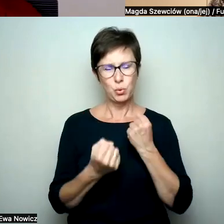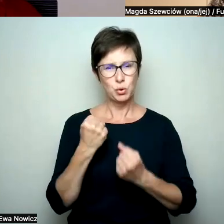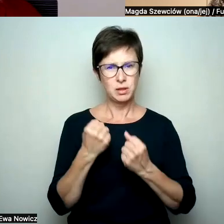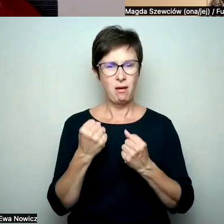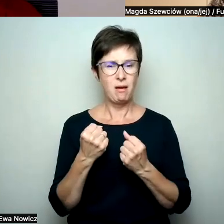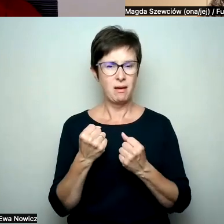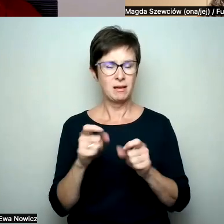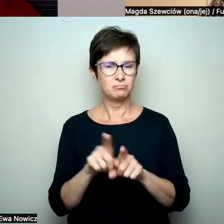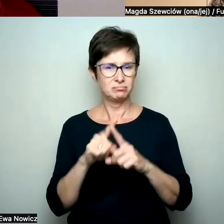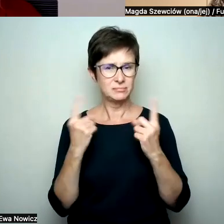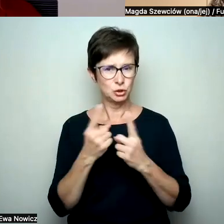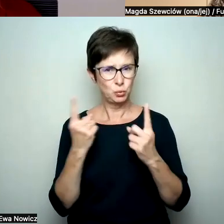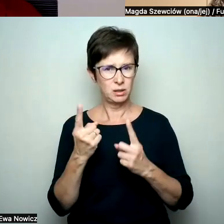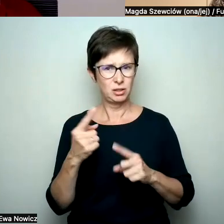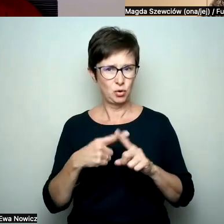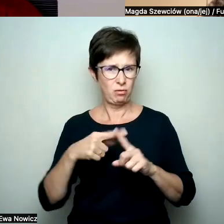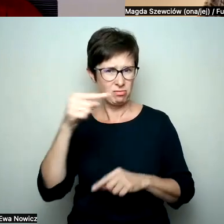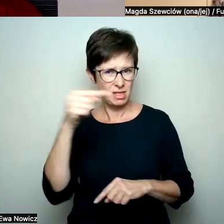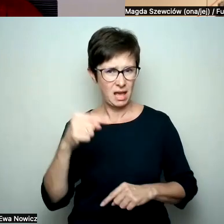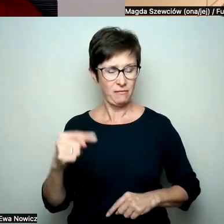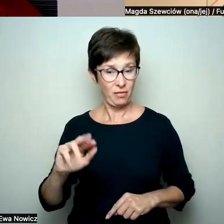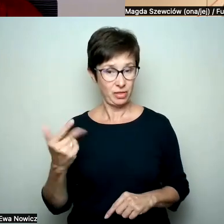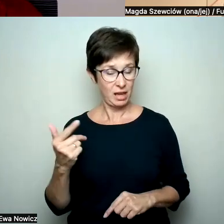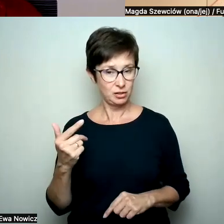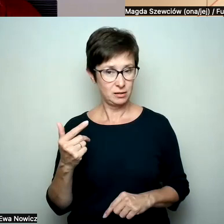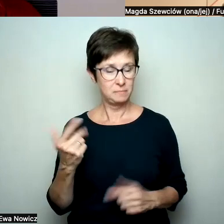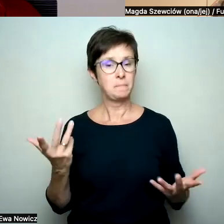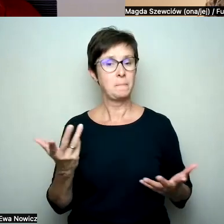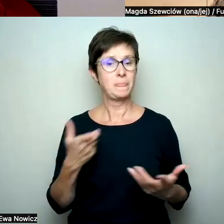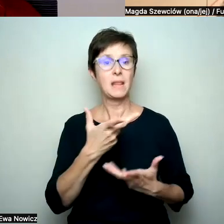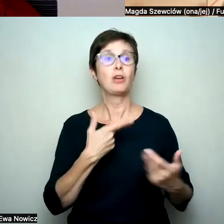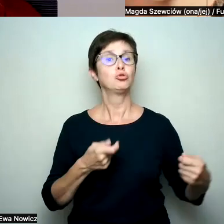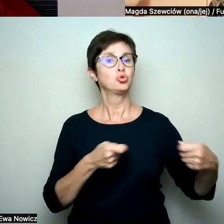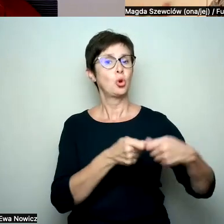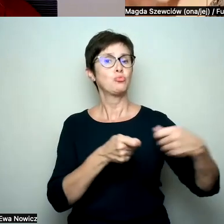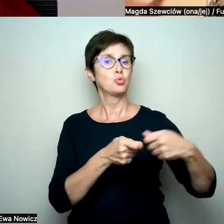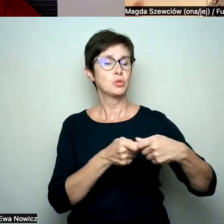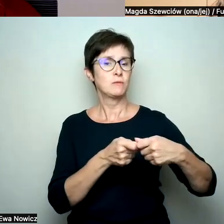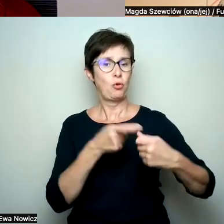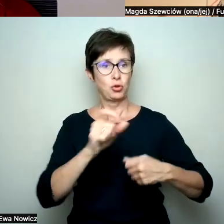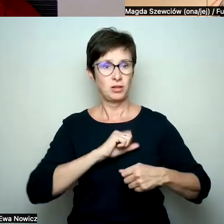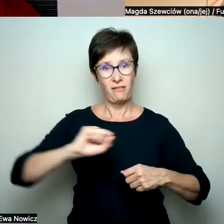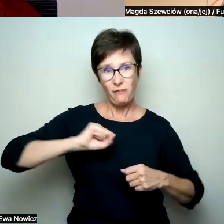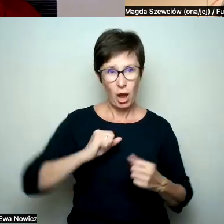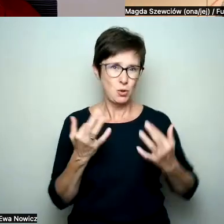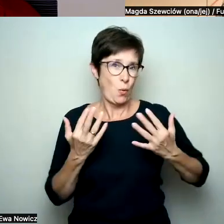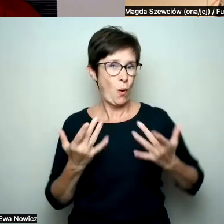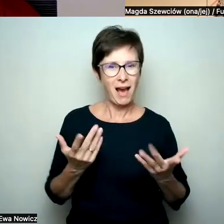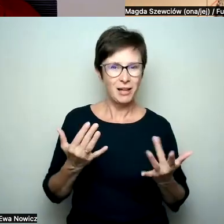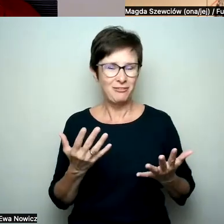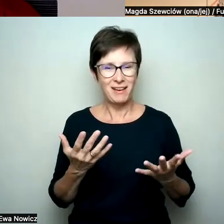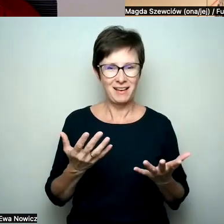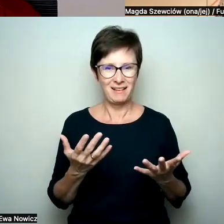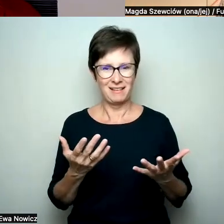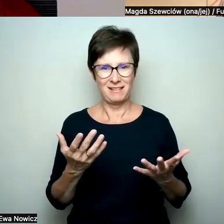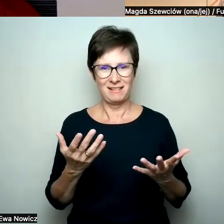w tym doświadczeniu. Czy to jest tak, że sojusznictwo to jest tylko takie fajne i łatwe i tylko po